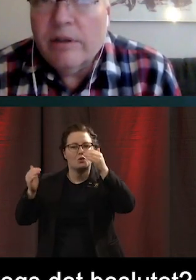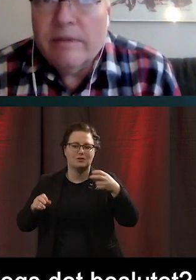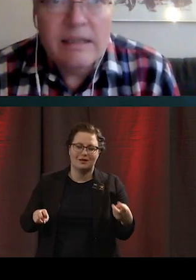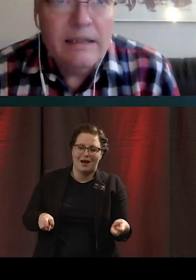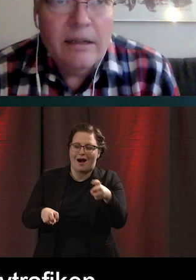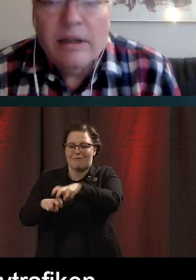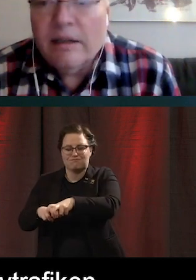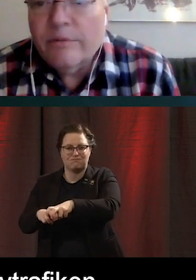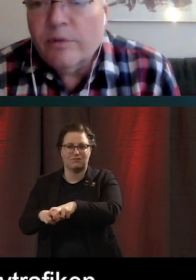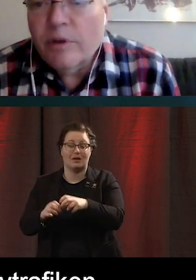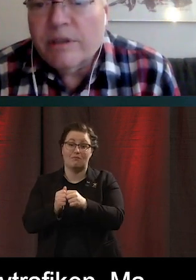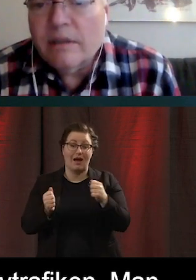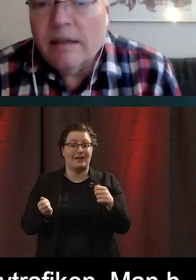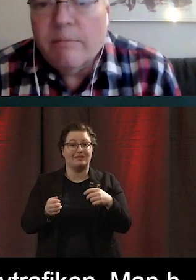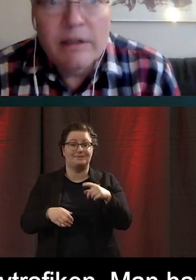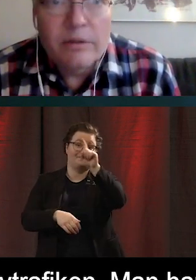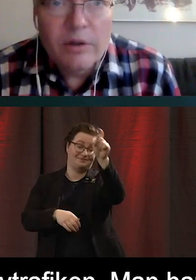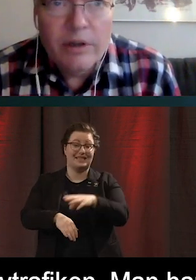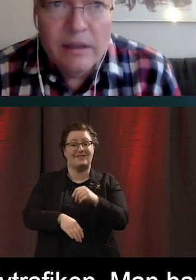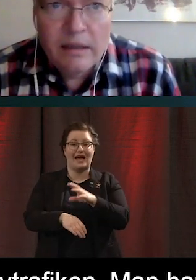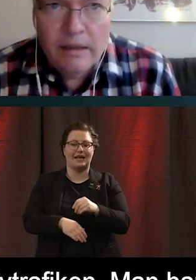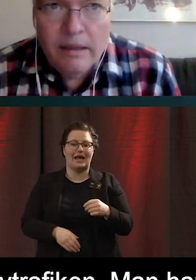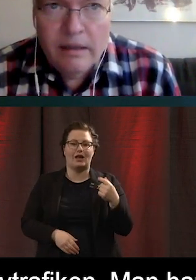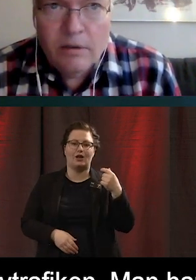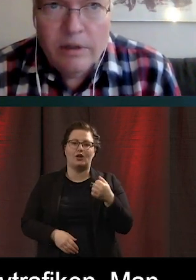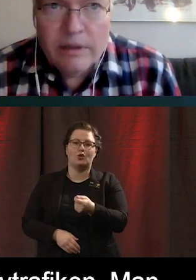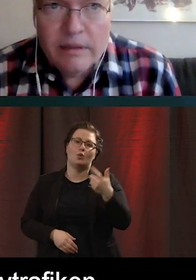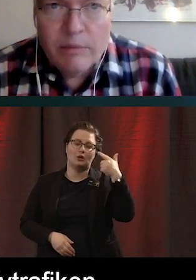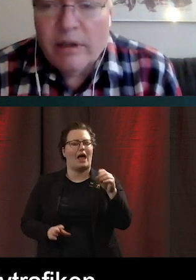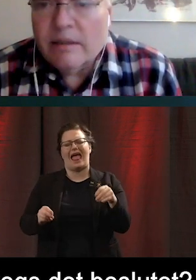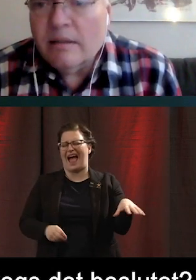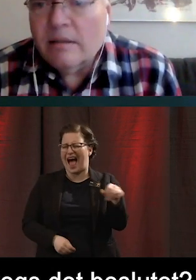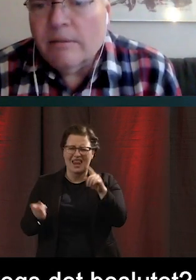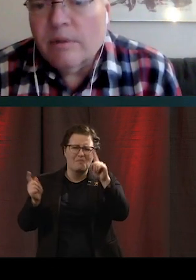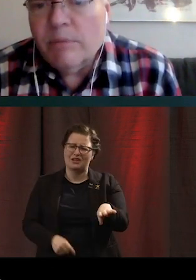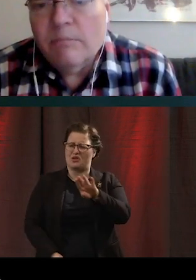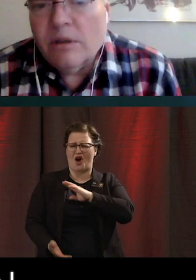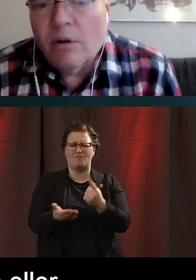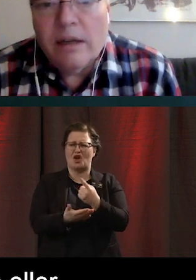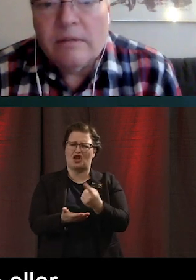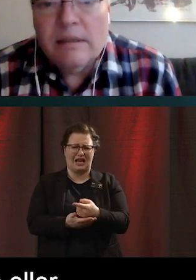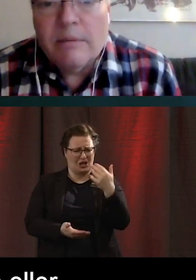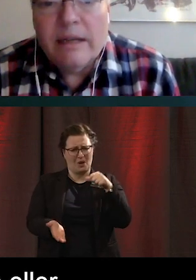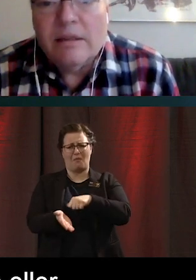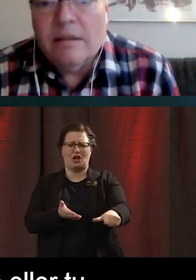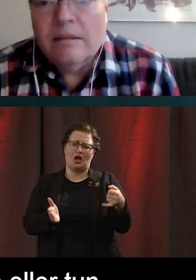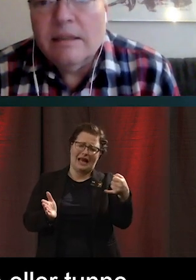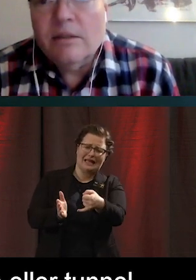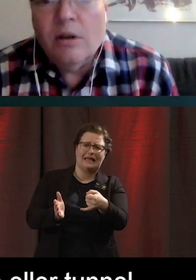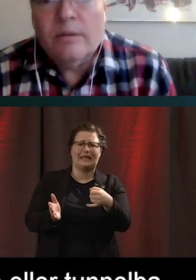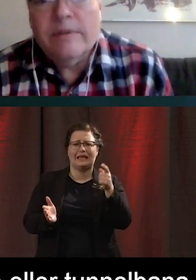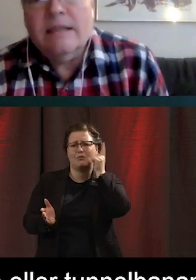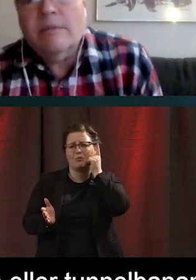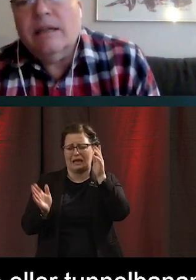man har i vissa delar av landet fått för sig att alla människor har en möjlighet att betala sina biljetter